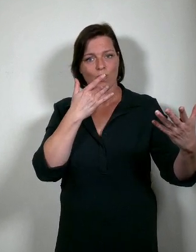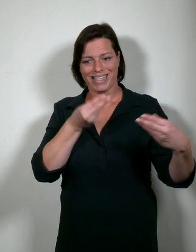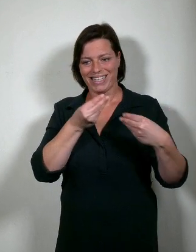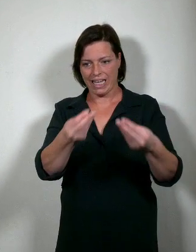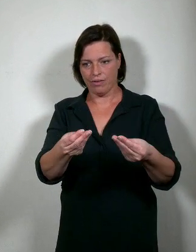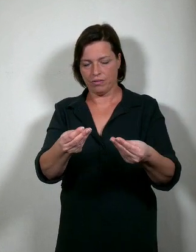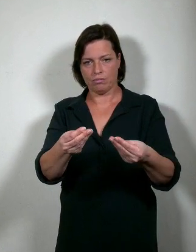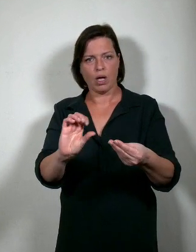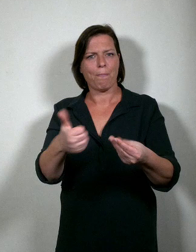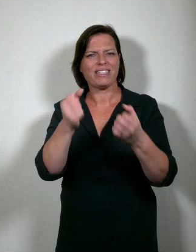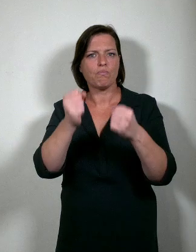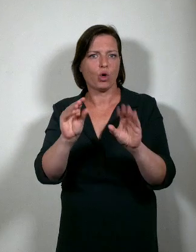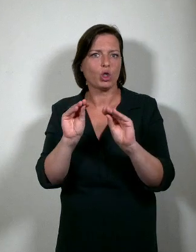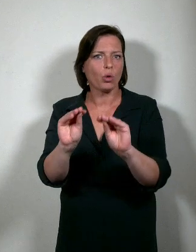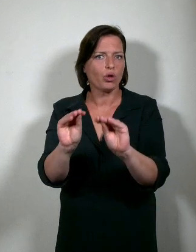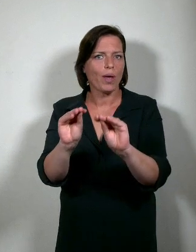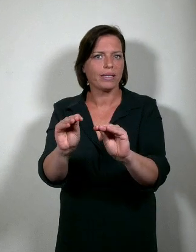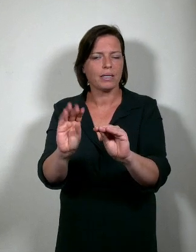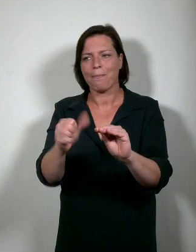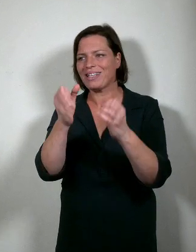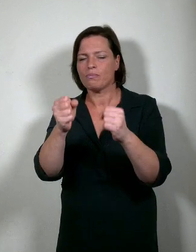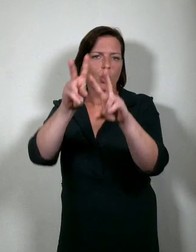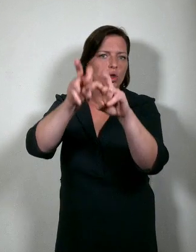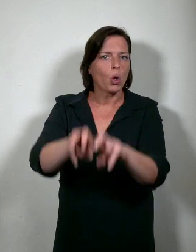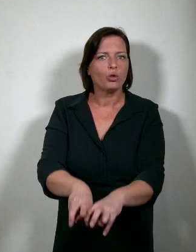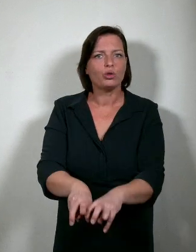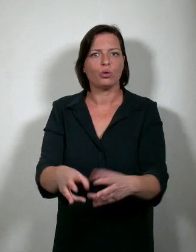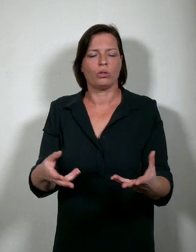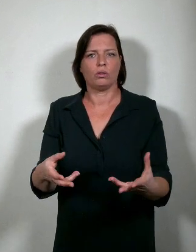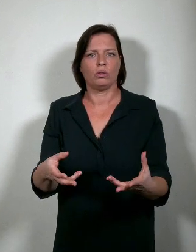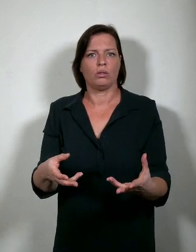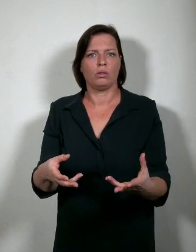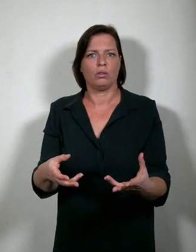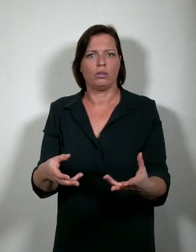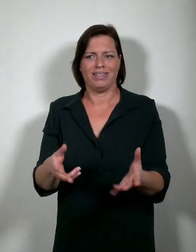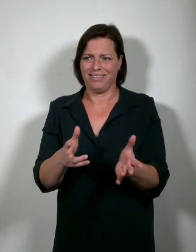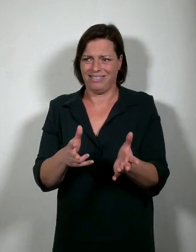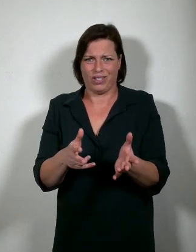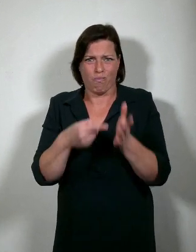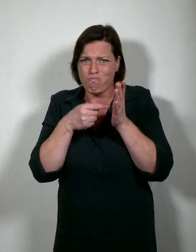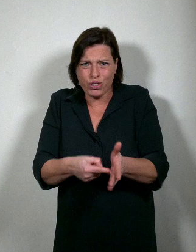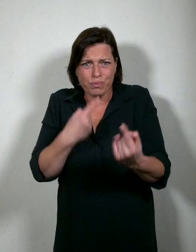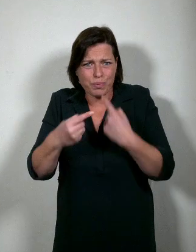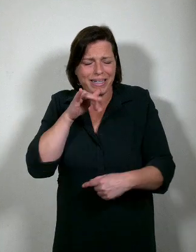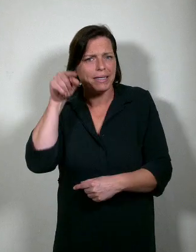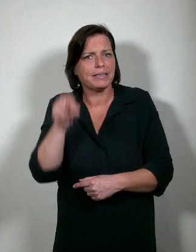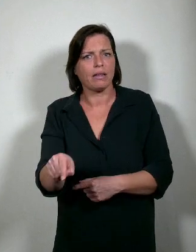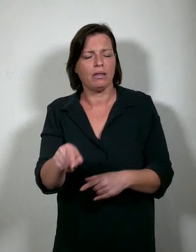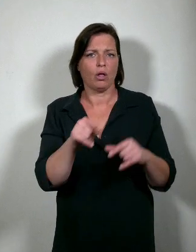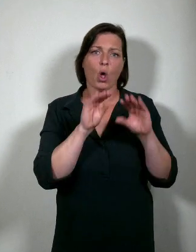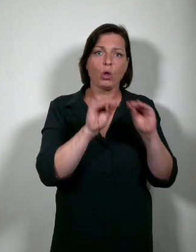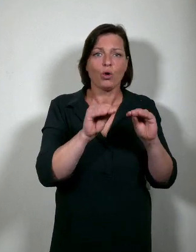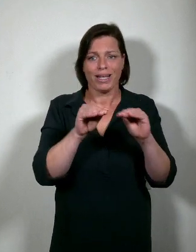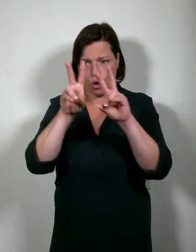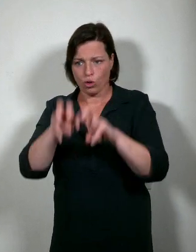onderwijs en het best mogelijke onderzoek. Daarover moeten we het hebben. Onderwijs en onderzoek